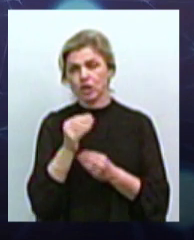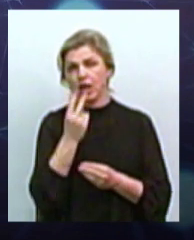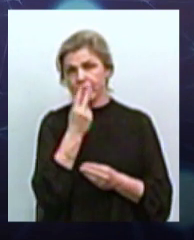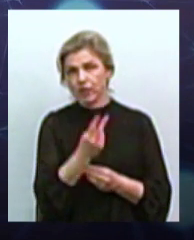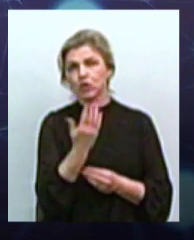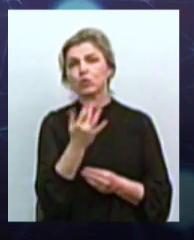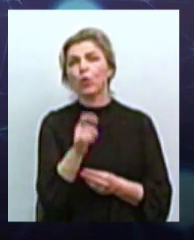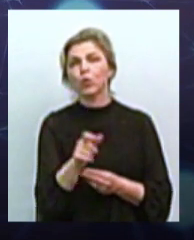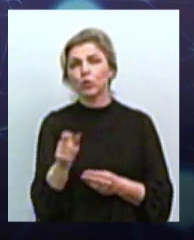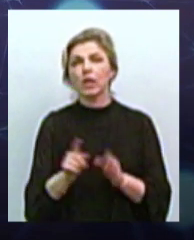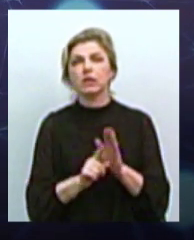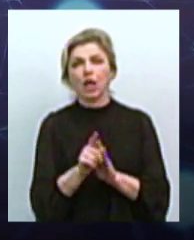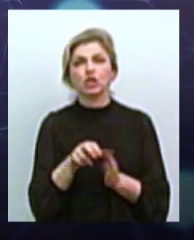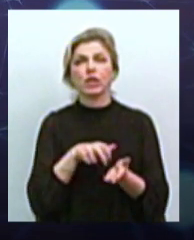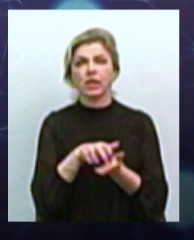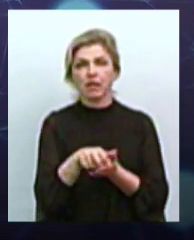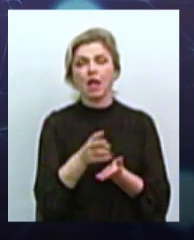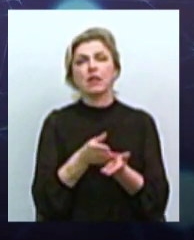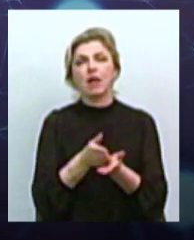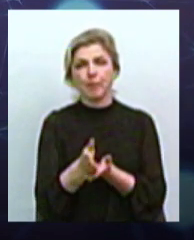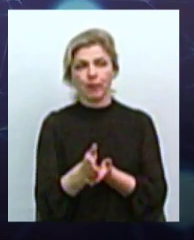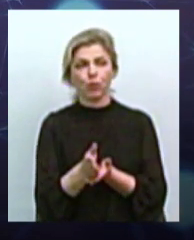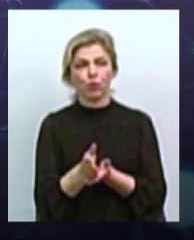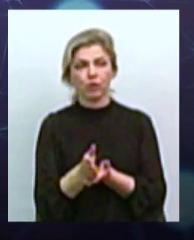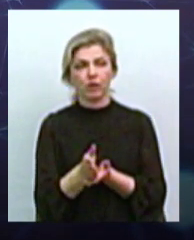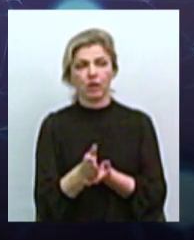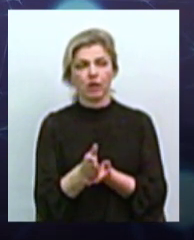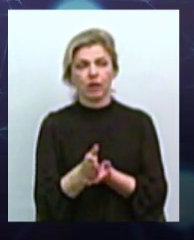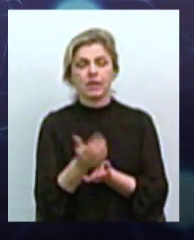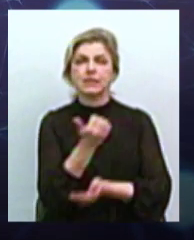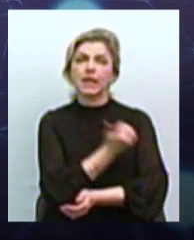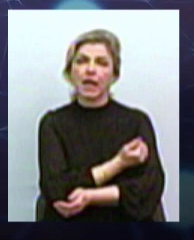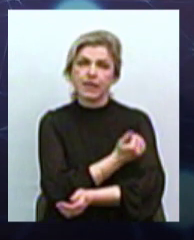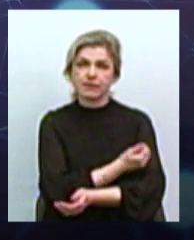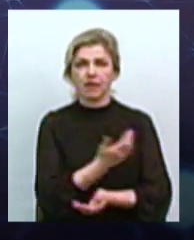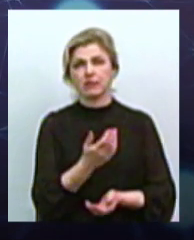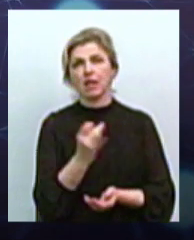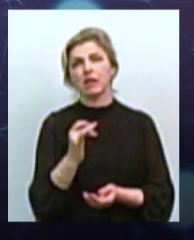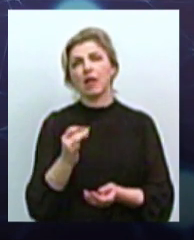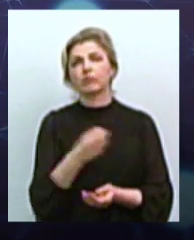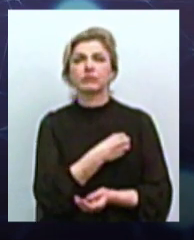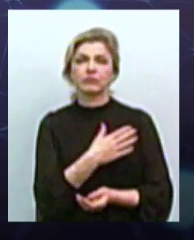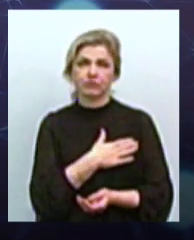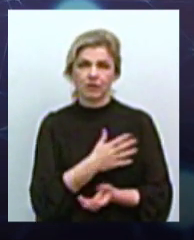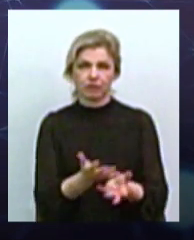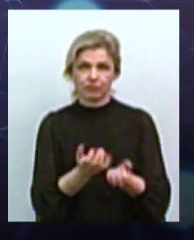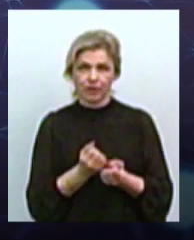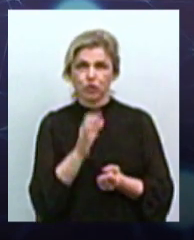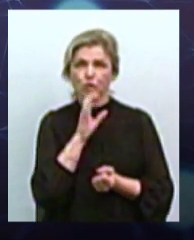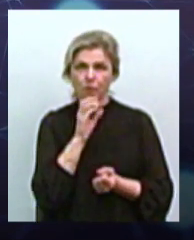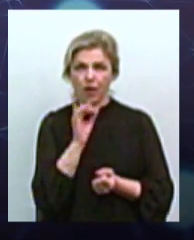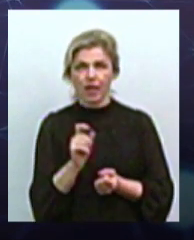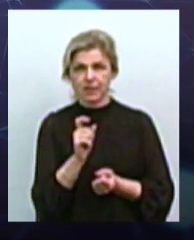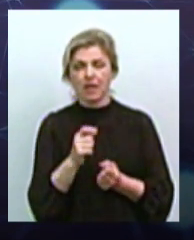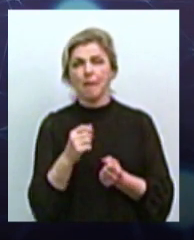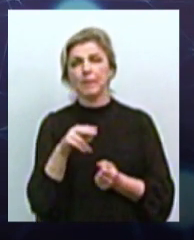починають йти в напрямку саме стерилізації, можливо, усиновлення тварин з притулків і так далі. Ми